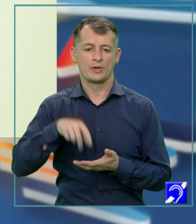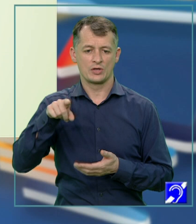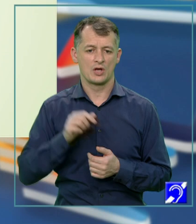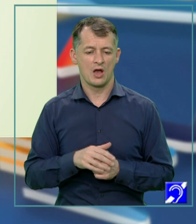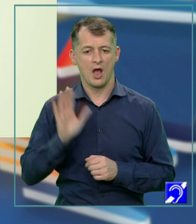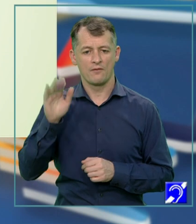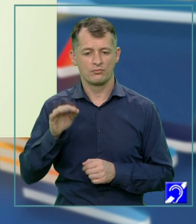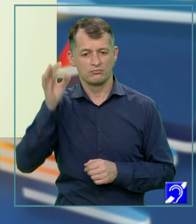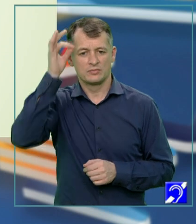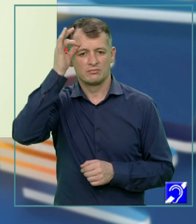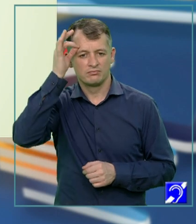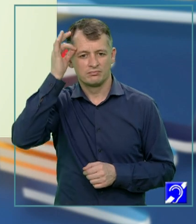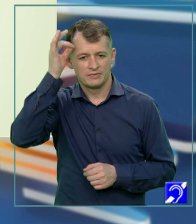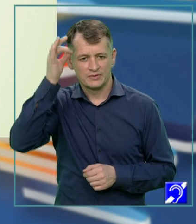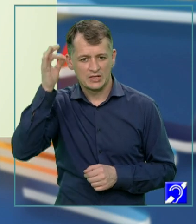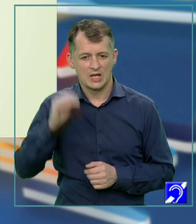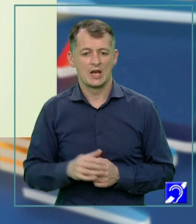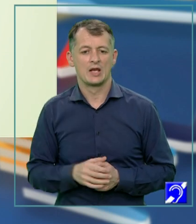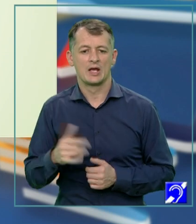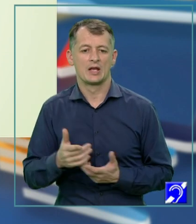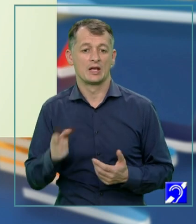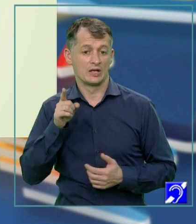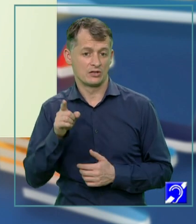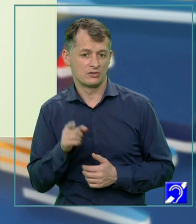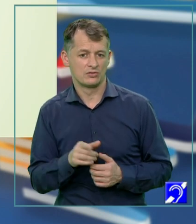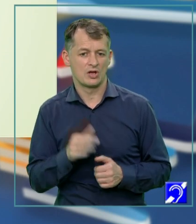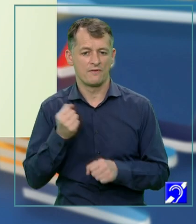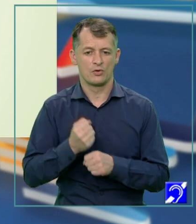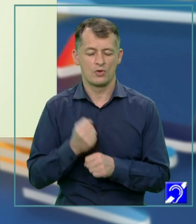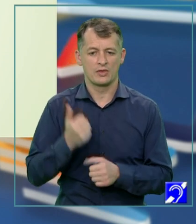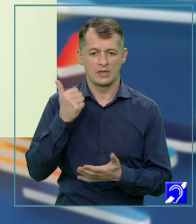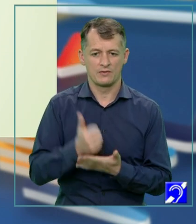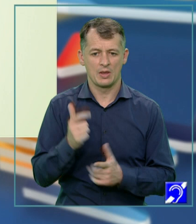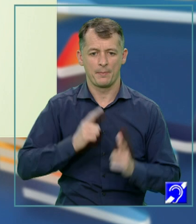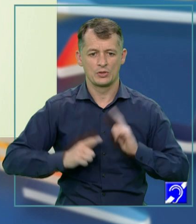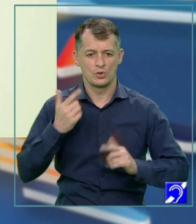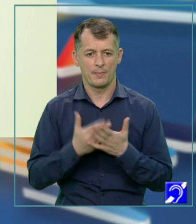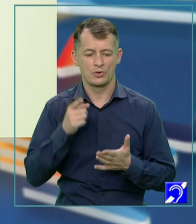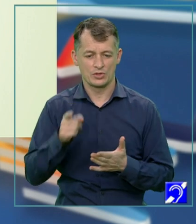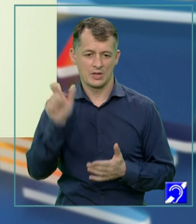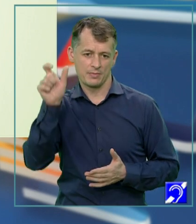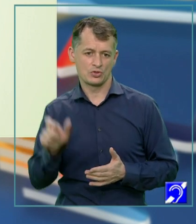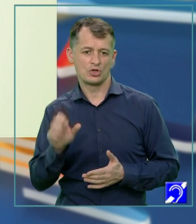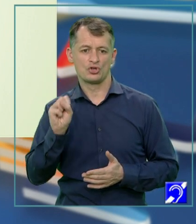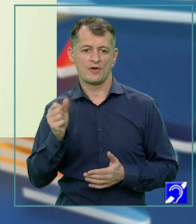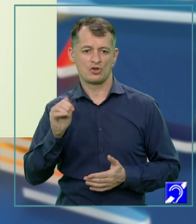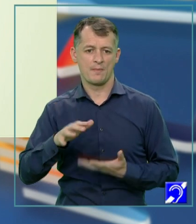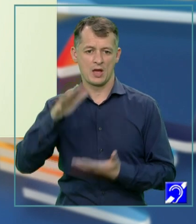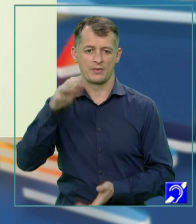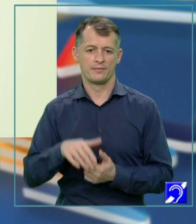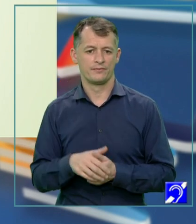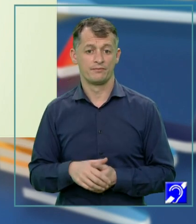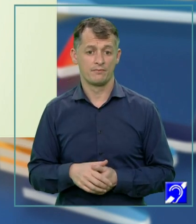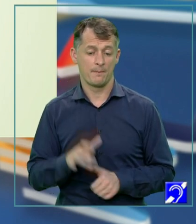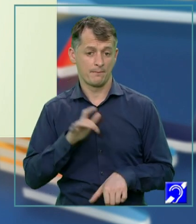a avut revelația uriașei personalități care ei era Ștefan cel Mare și a făcut o adevărată pasiune pentru această personalitate. Va să